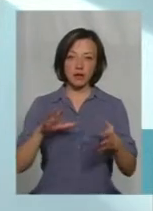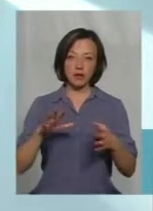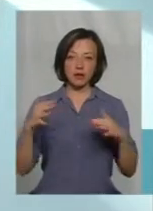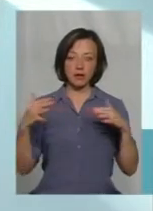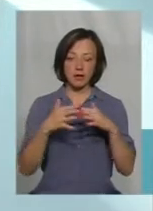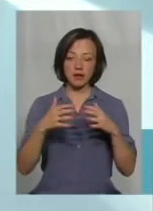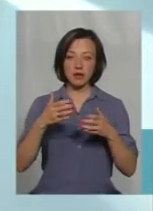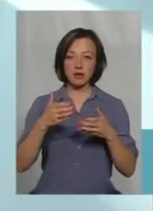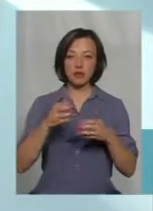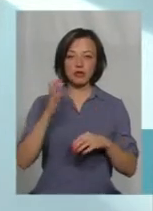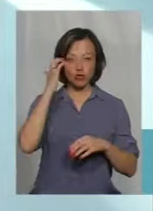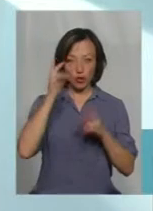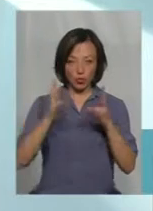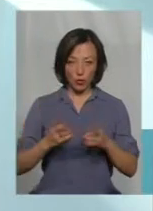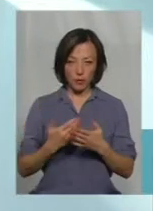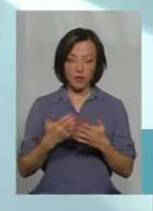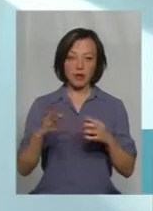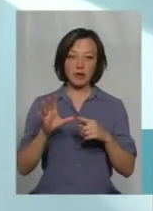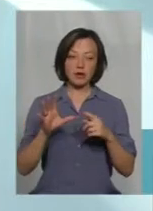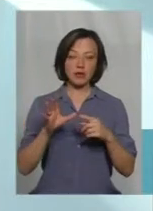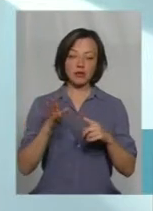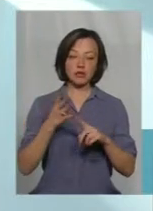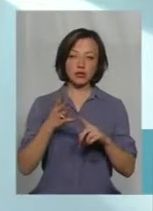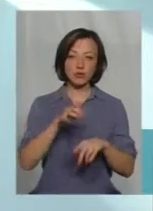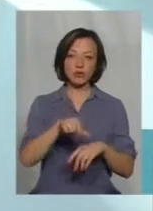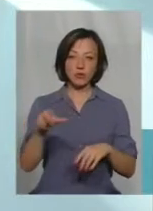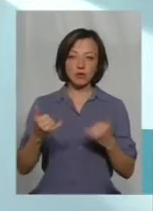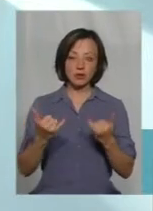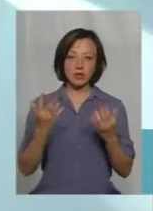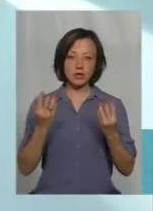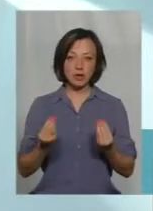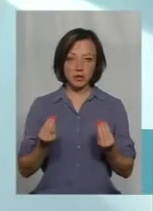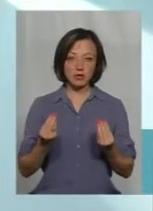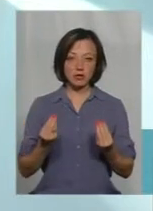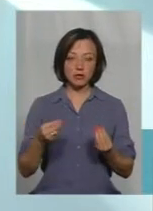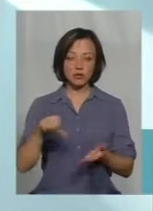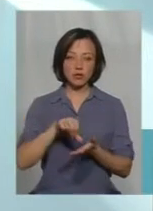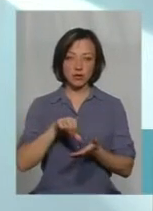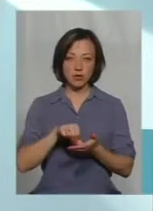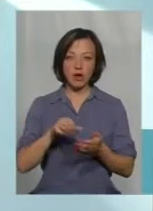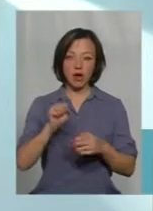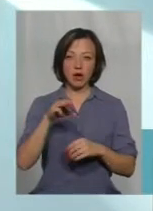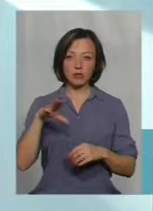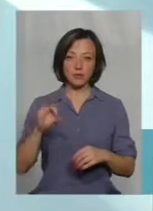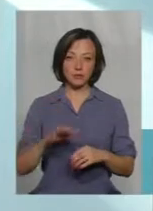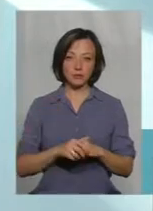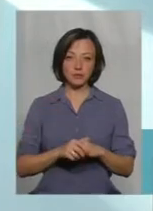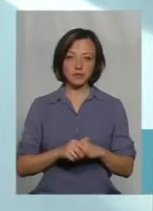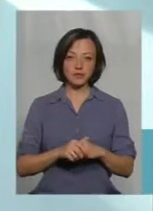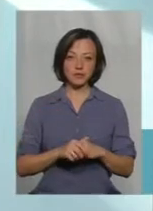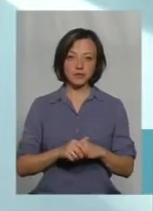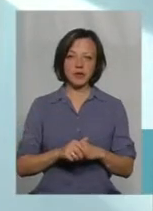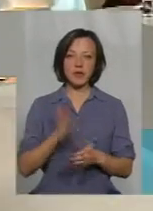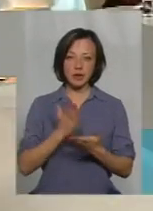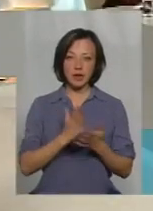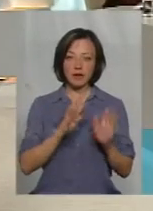Тобто, Чорнобиль, і ті особи, які на сьогоднішній приймають участь в зоні АТО. А, до речі,